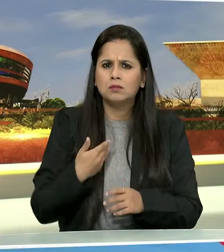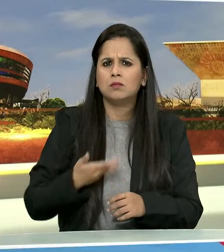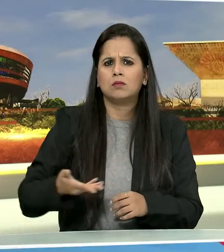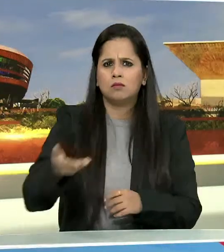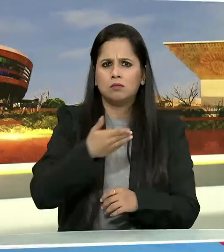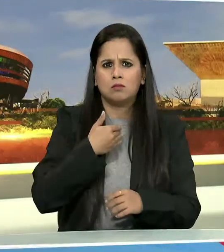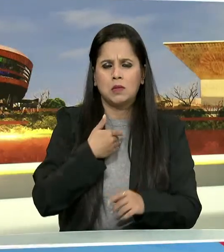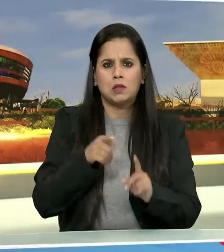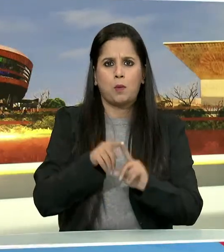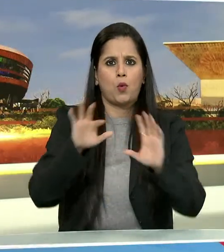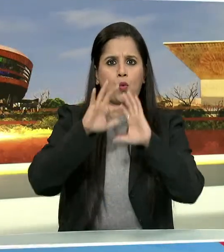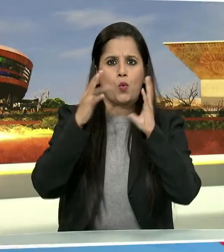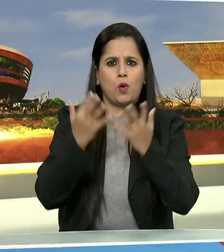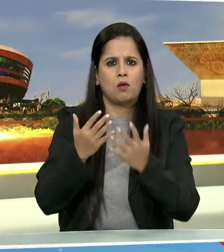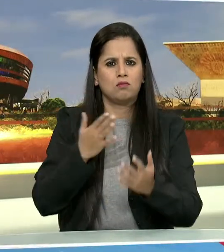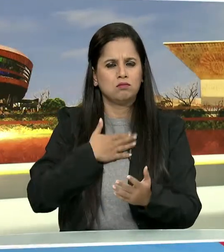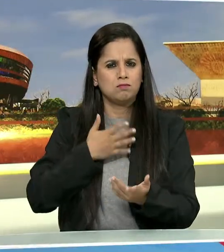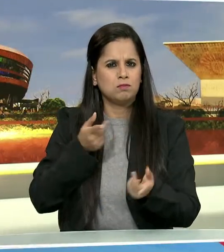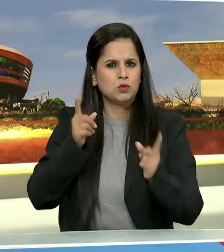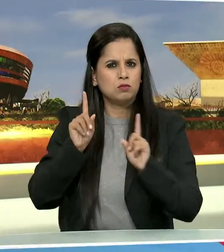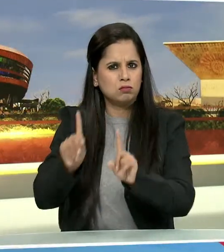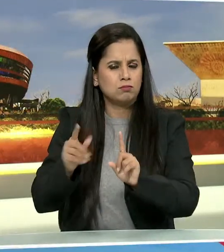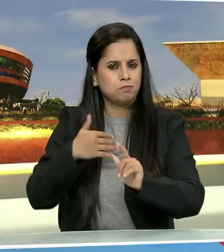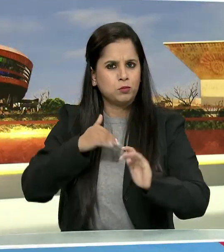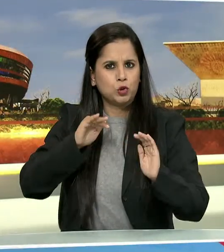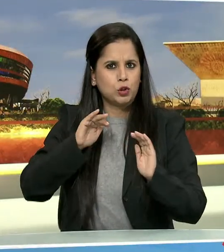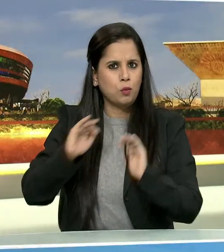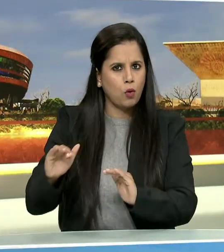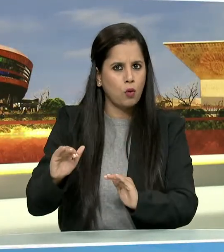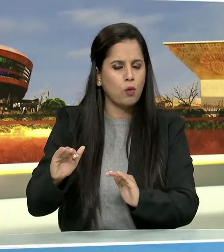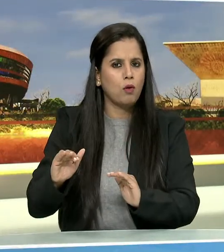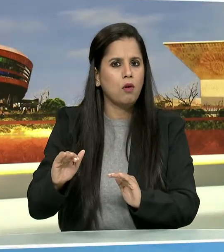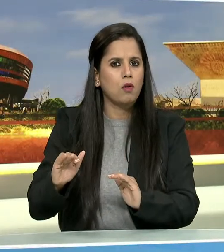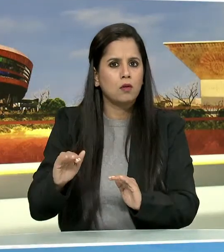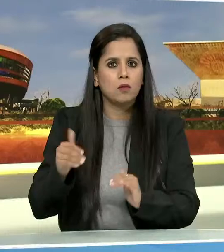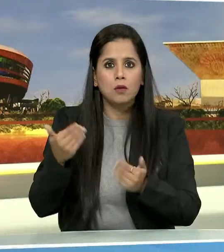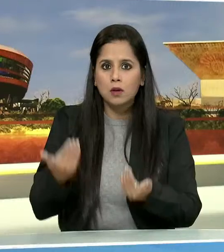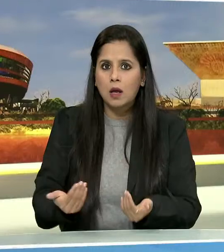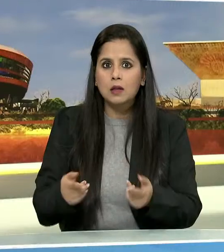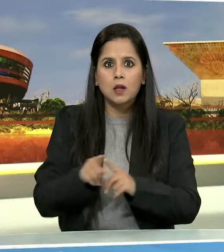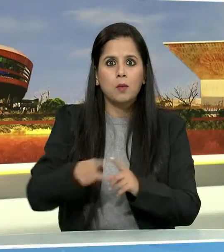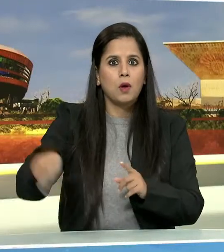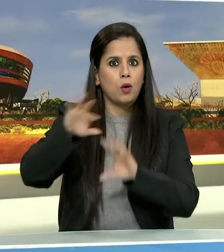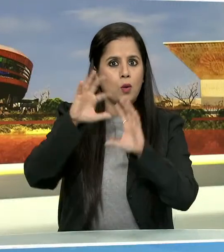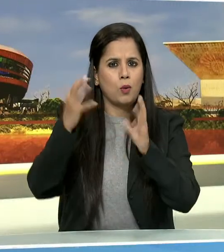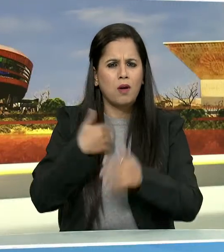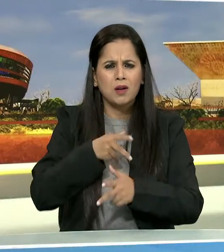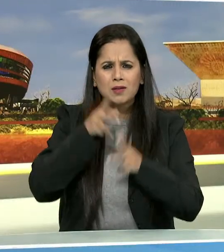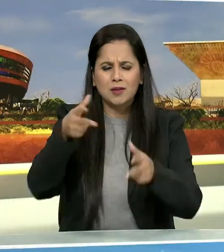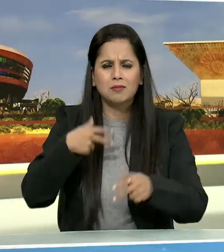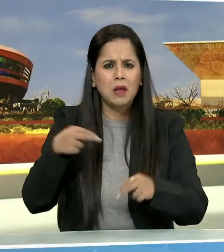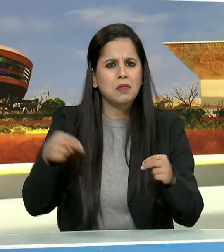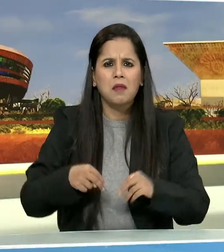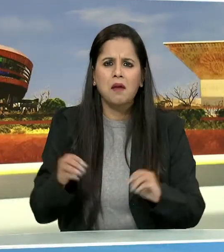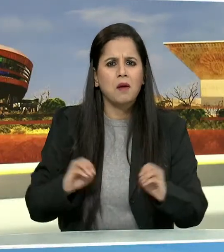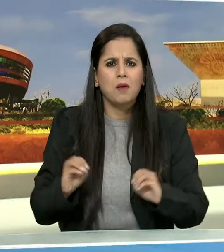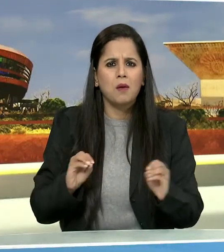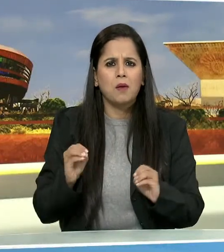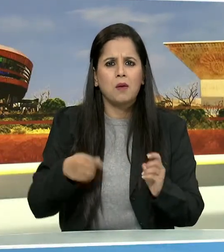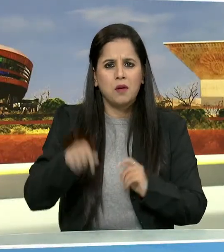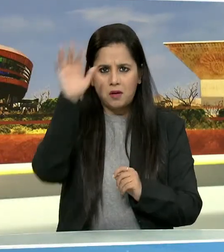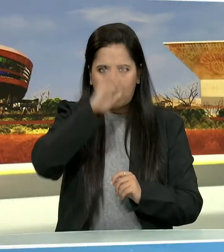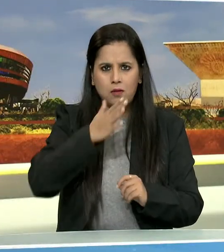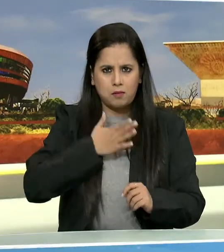जिस पकार से दुनिया के साथ हम खड़े रहे आज मुझे दुनिया को नहीं कहना पड़ता कि